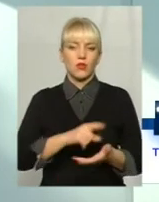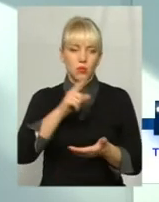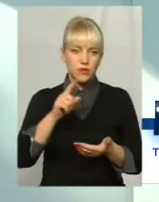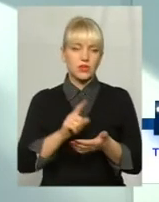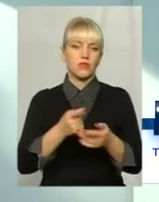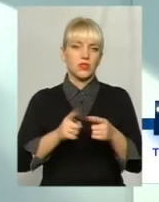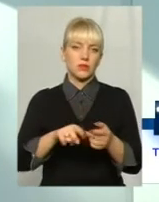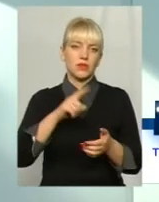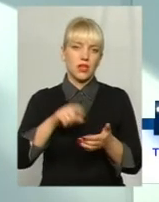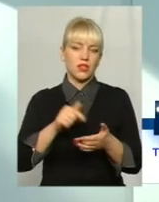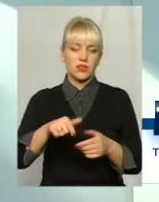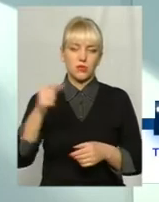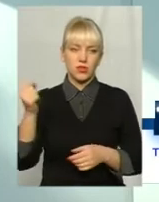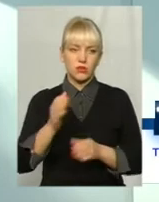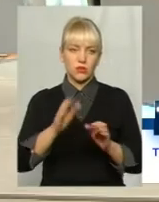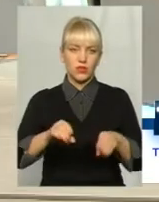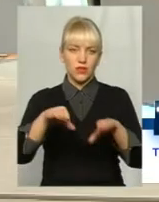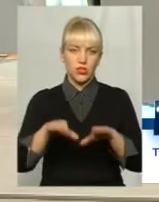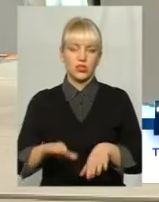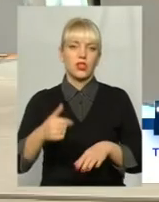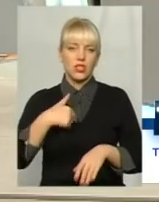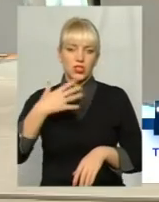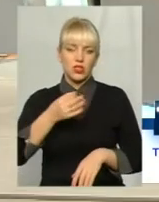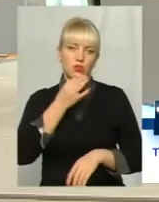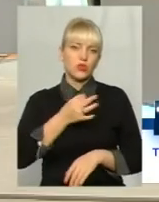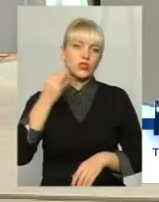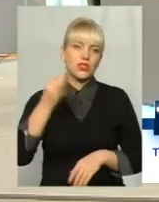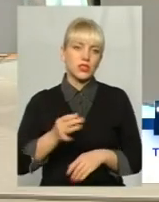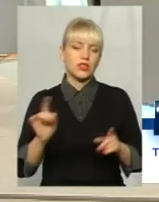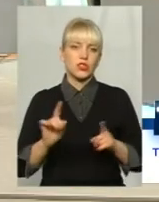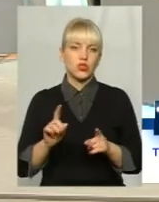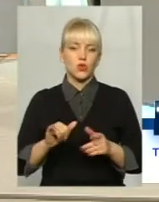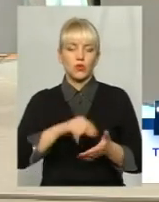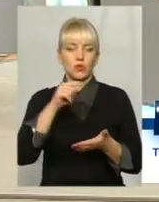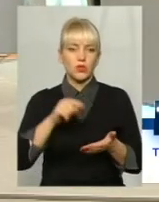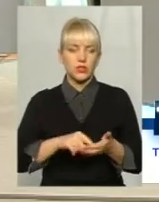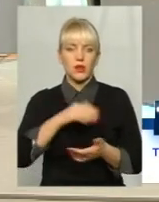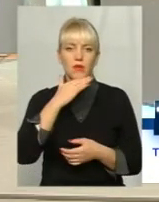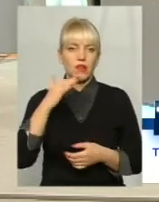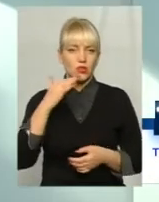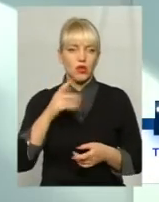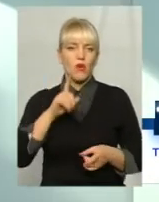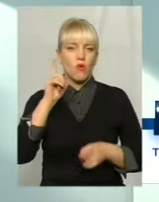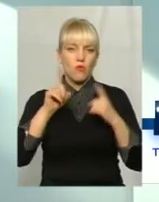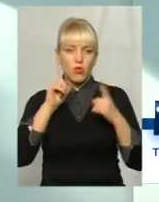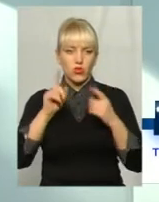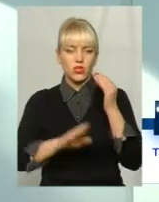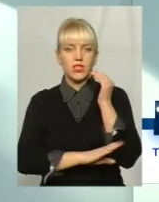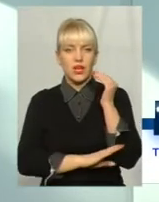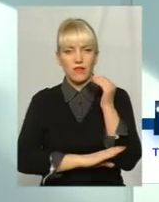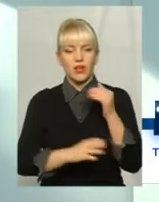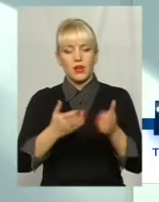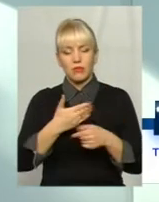це питання на цій неділі буде вирішено. І хочу сказати, що ми в місті досить багато омолоджуємо дерев. Ми